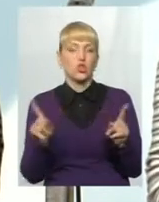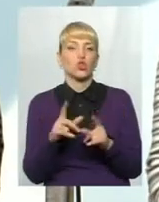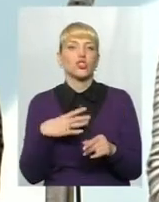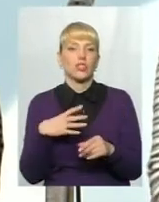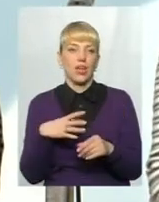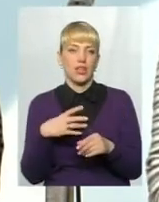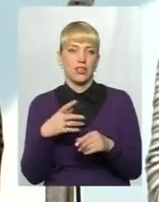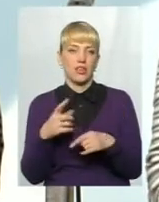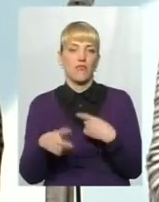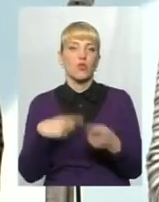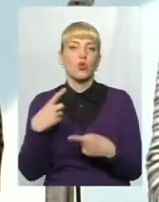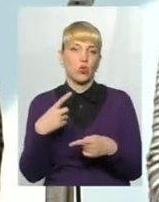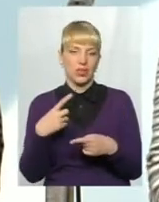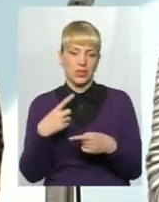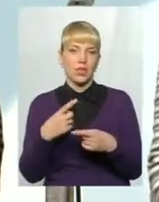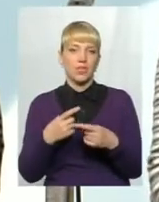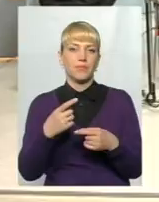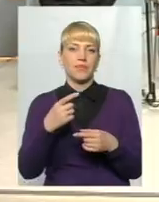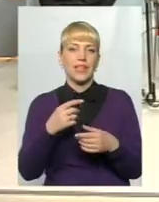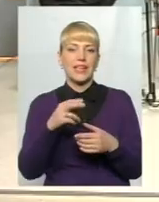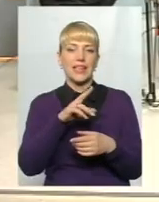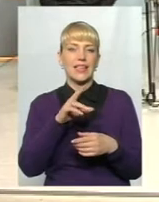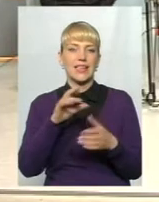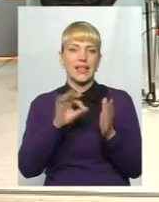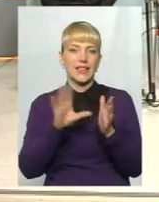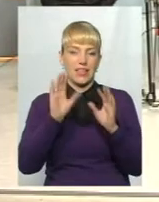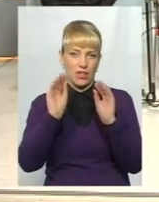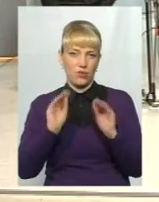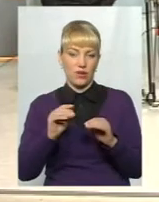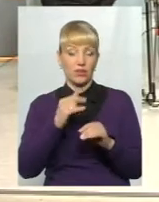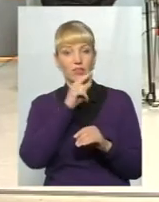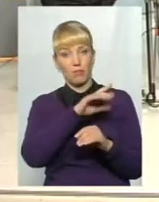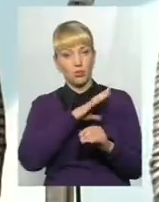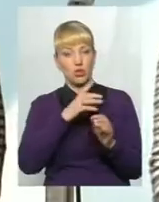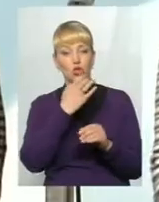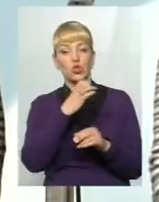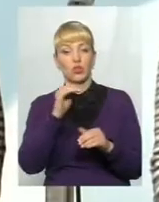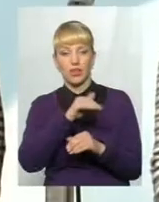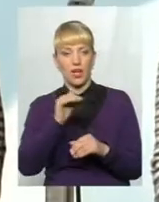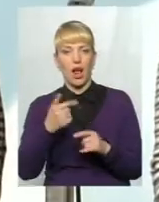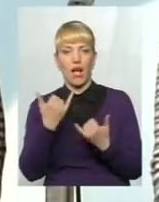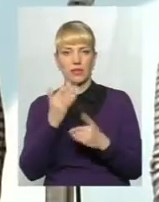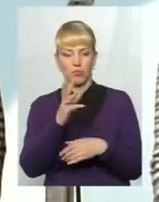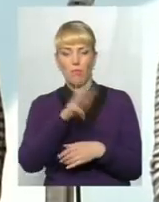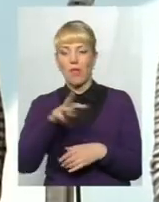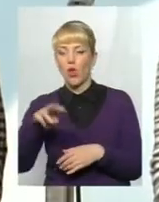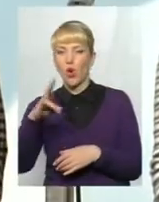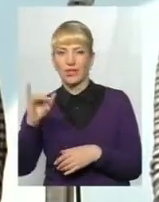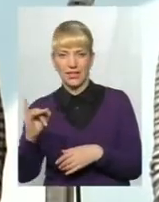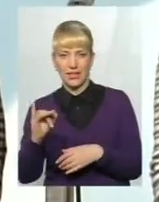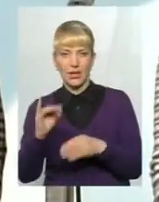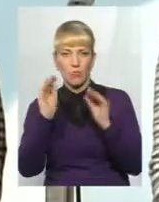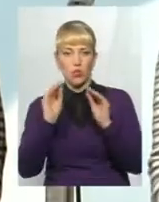в другій хвилі декларування, тому що там були в нас сотні тисяч, а зараз будуть там мільйони посадовців, які